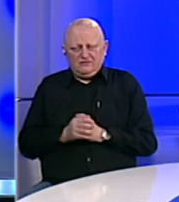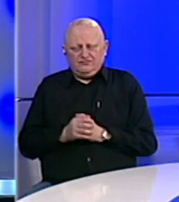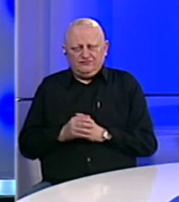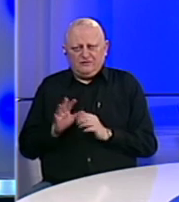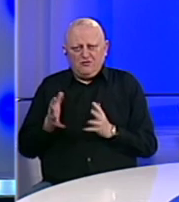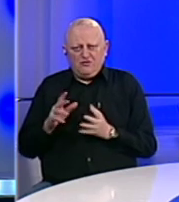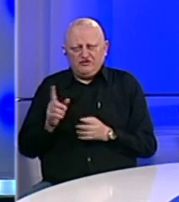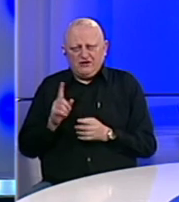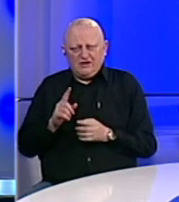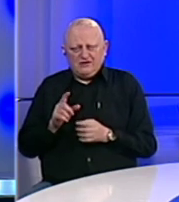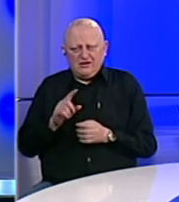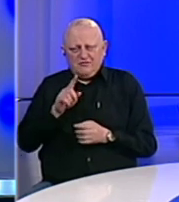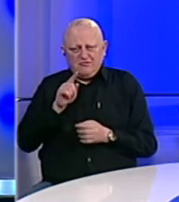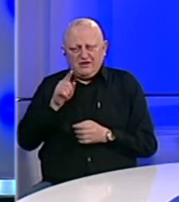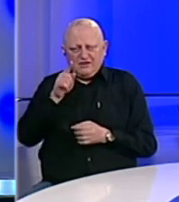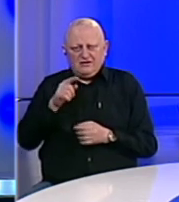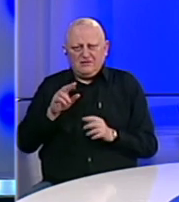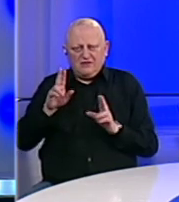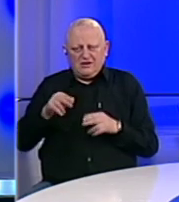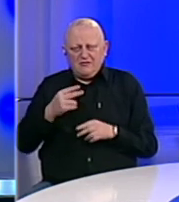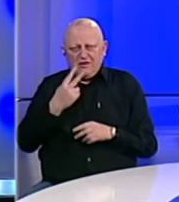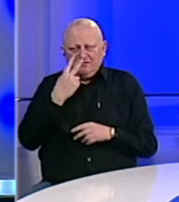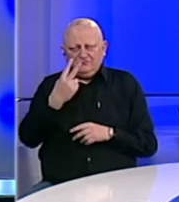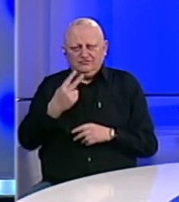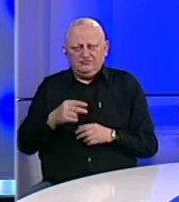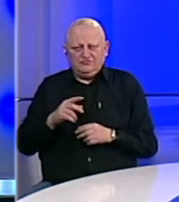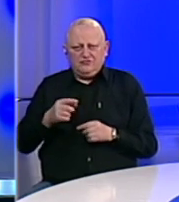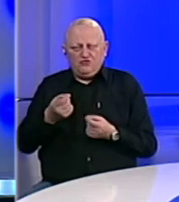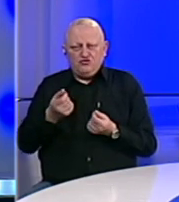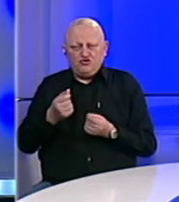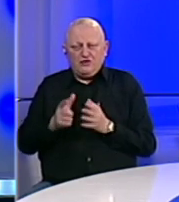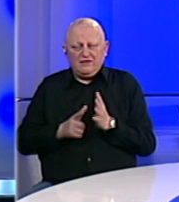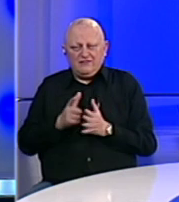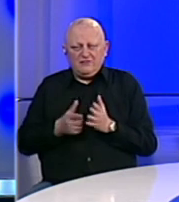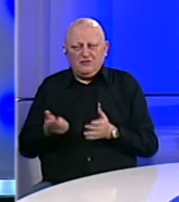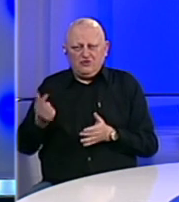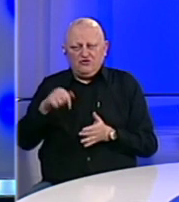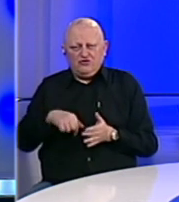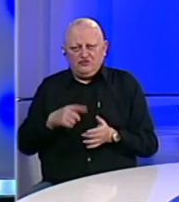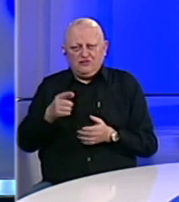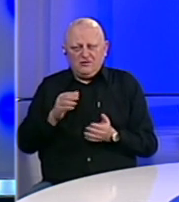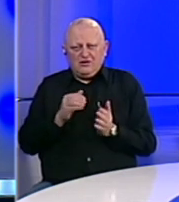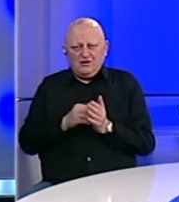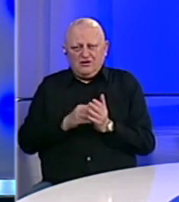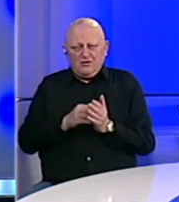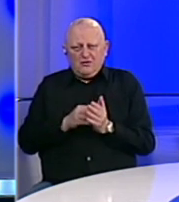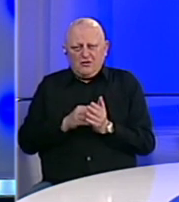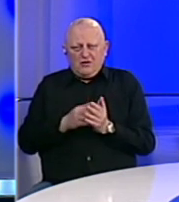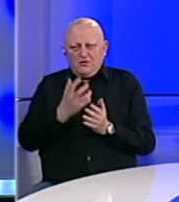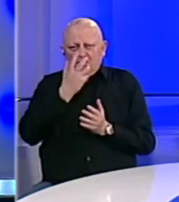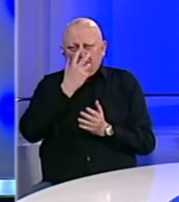Možda nije pitanje za vas, ali imali izgleda da u skorije vrijeme dođemo do toliko potrebnih